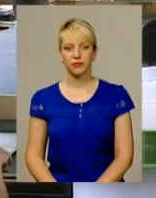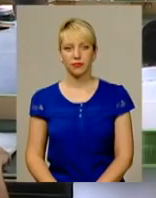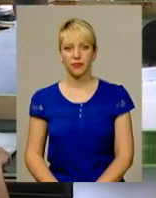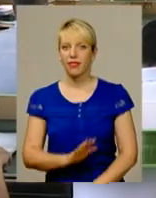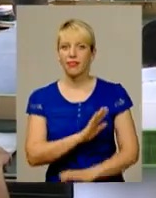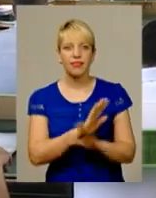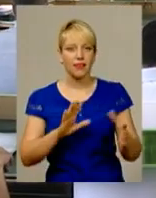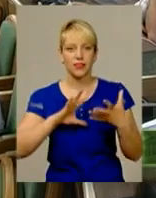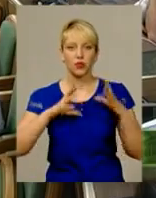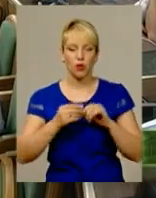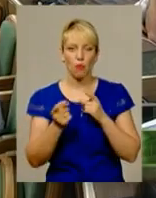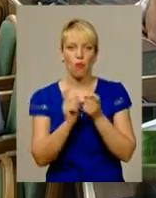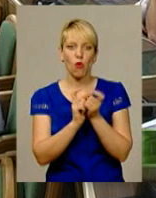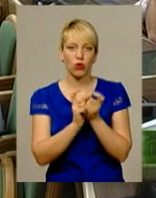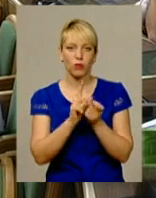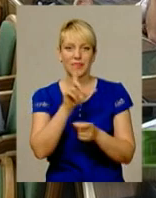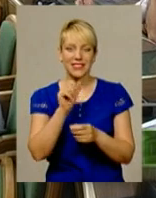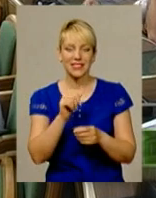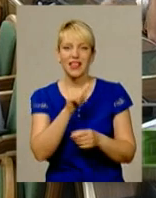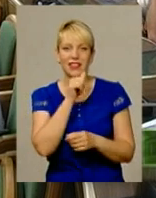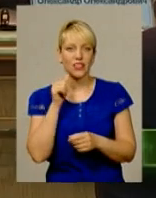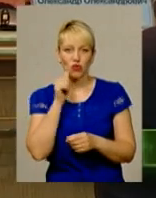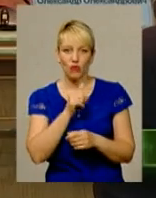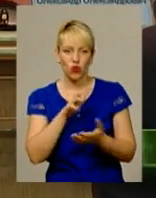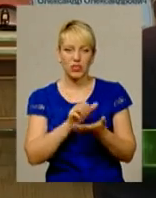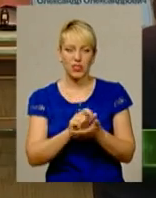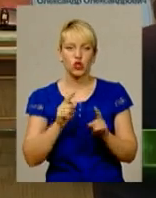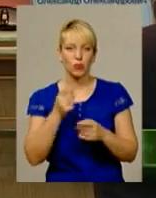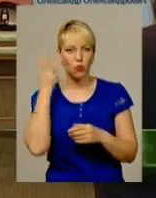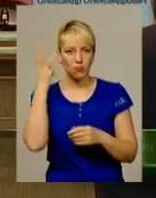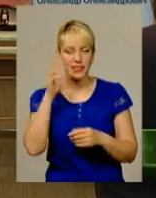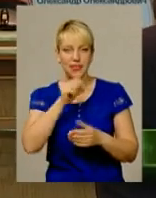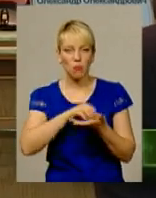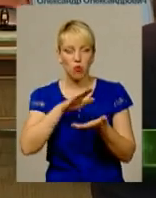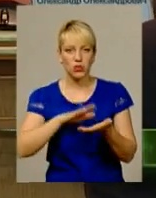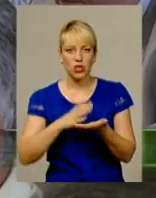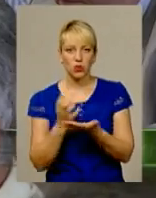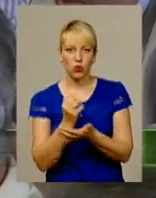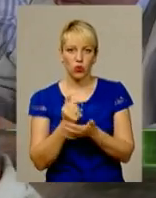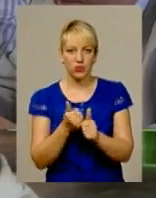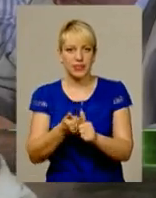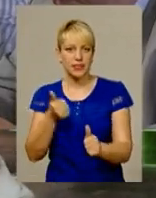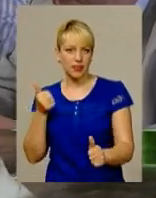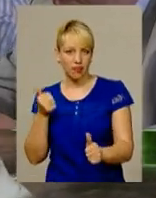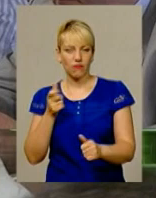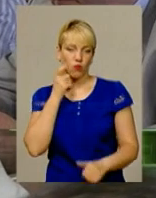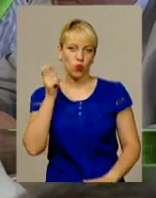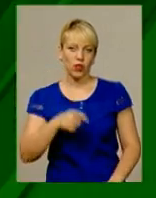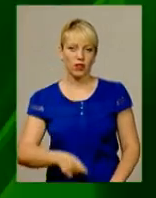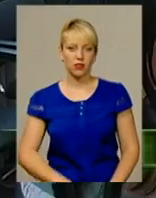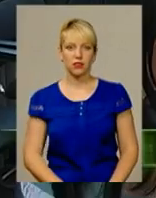Нерезультативна боротьба із ціньовою зайнятістю. Або чому Хмельниччина за показником доходів пасе задніх в Україні?